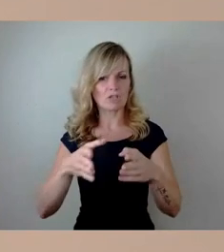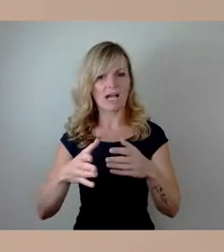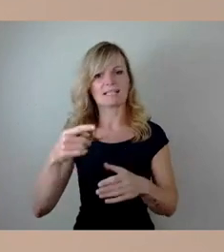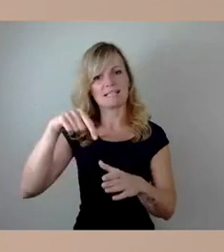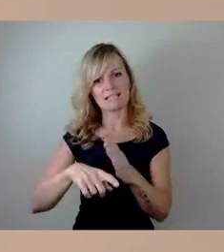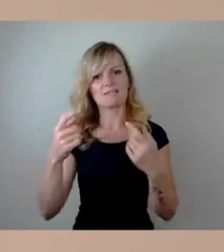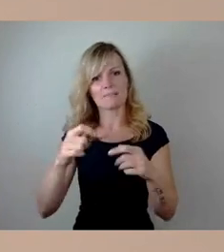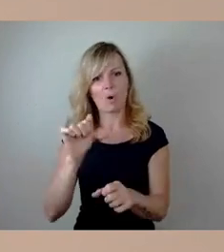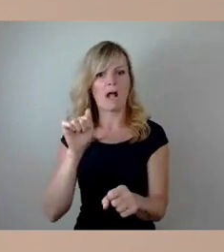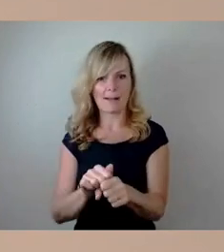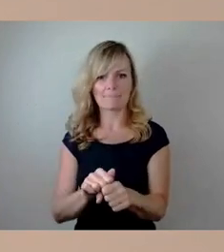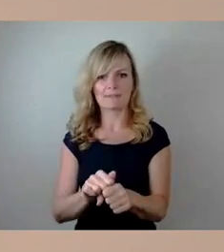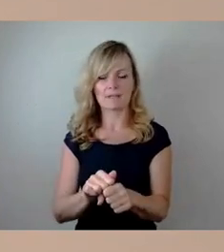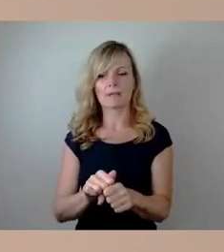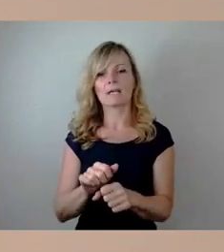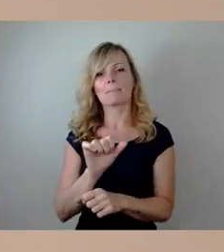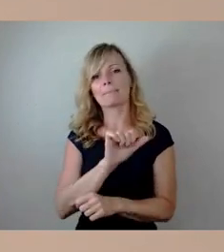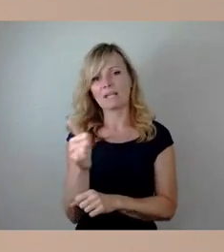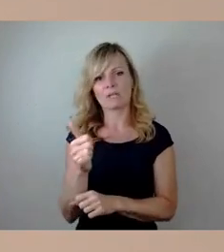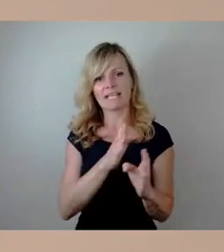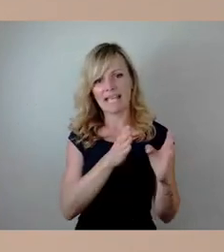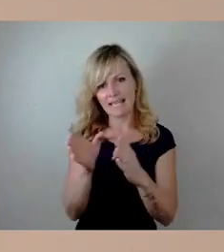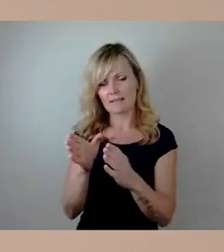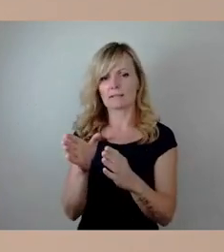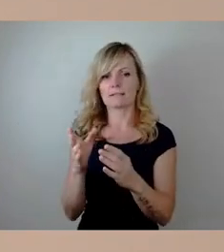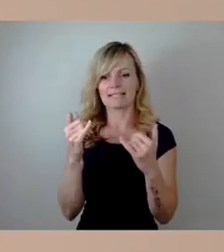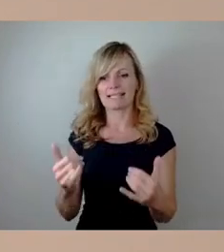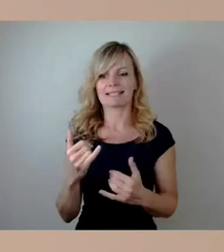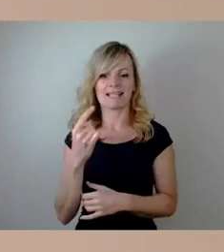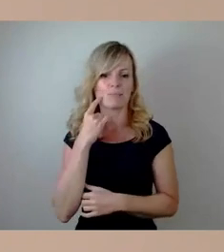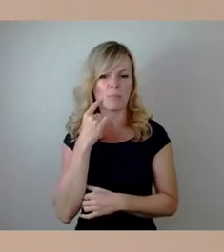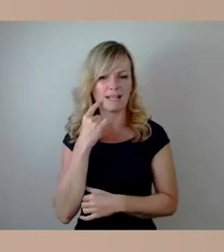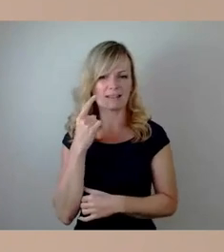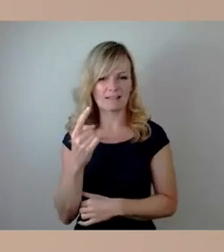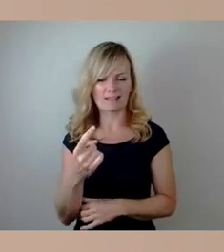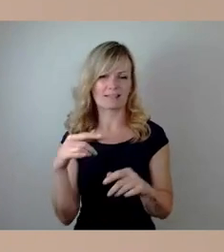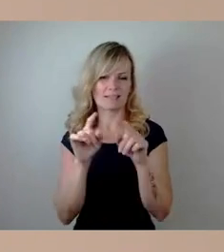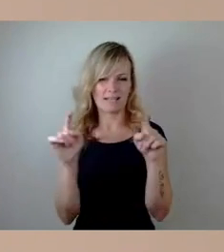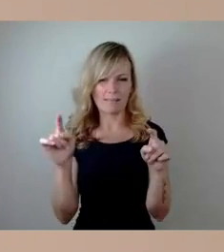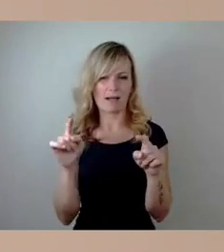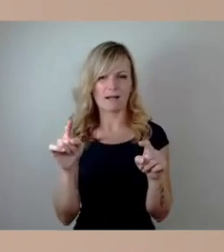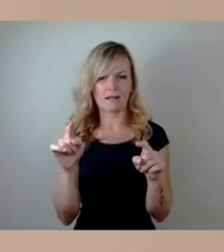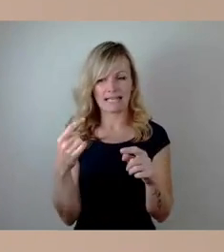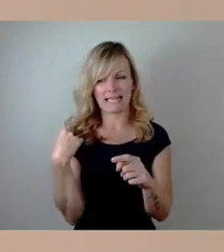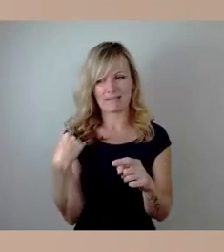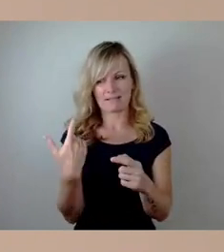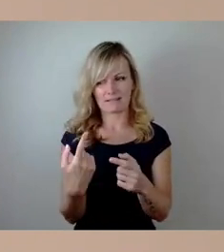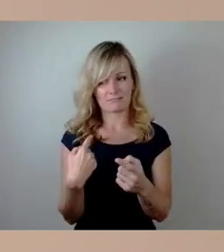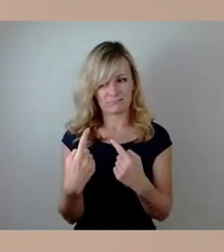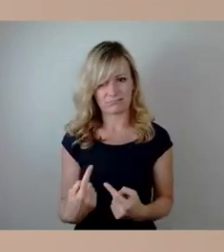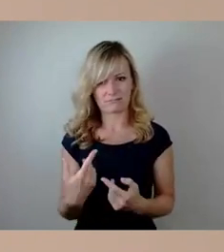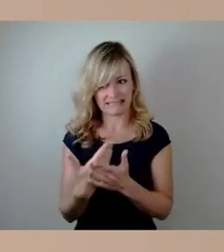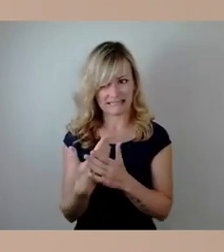Straßentiefbauamt die Prioritätensetzung jetzt auf den Themen liegt, die wir gerade erörtert haben.